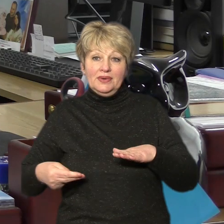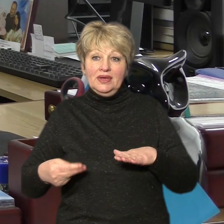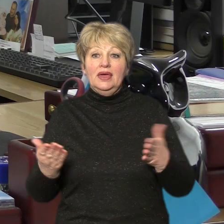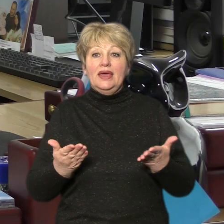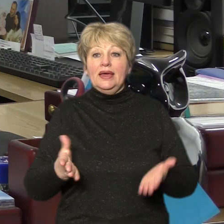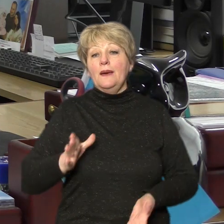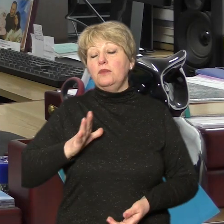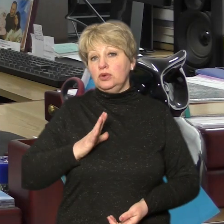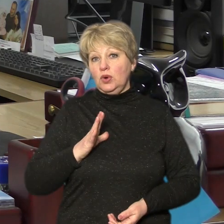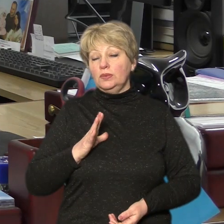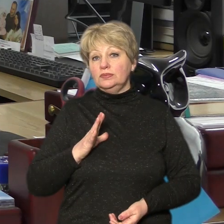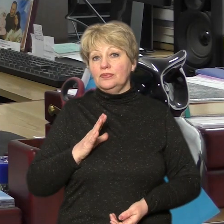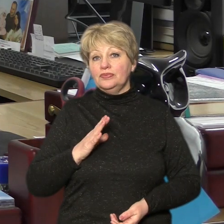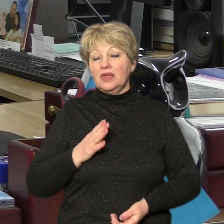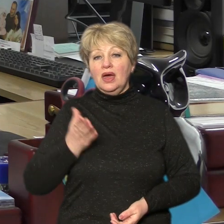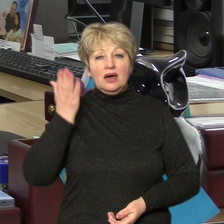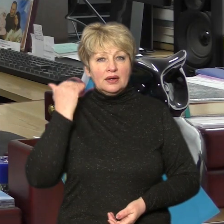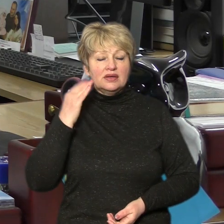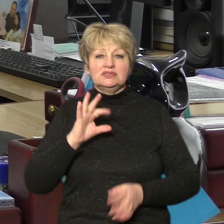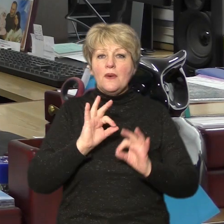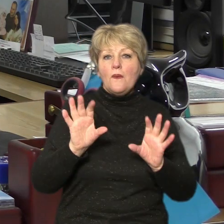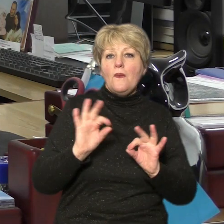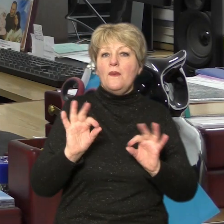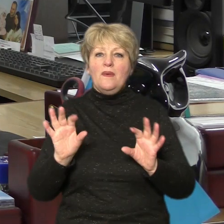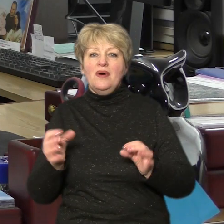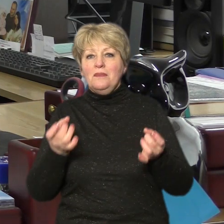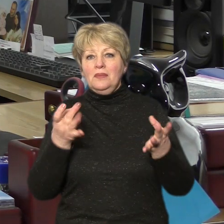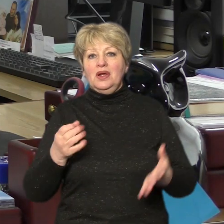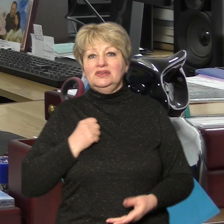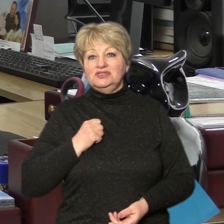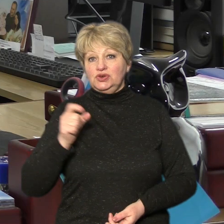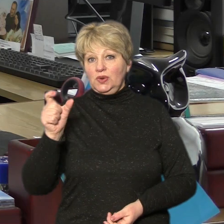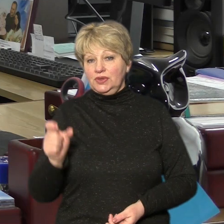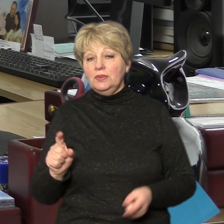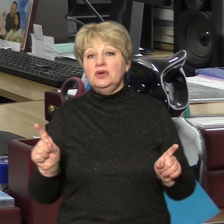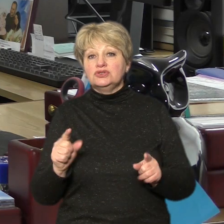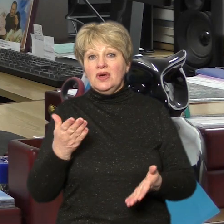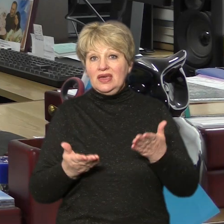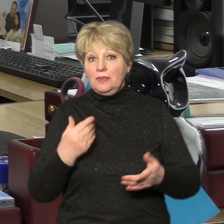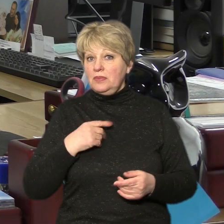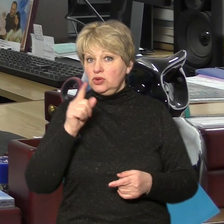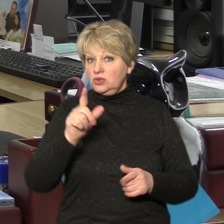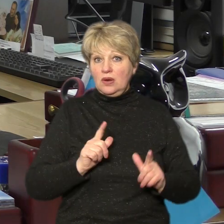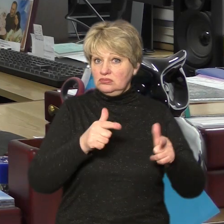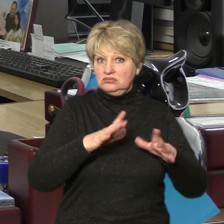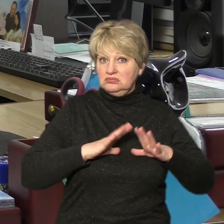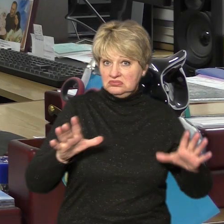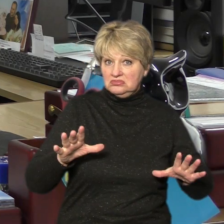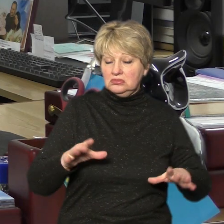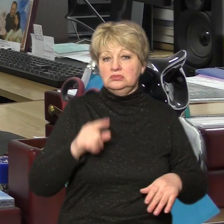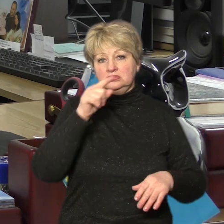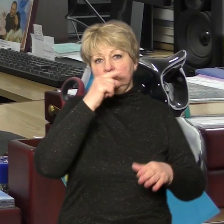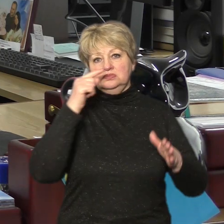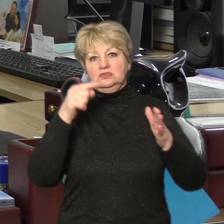було нав'язано солдатам, що якби ми туди не вступили, туди б вступила Америка.